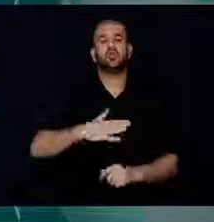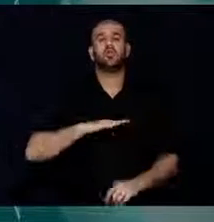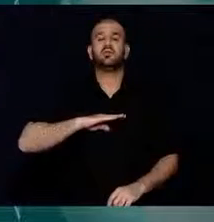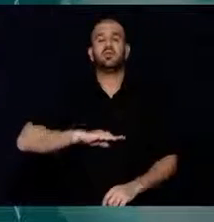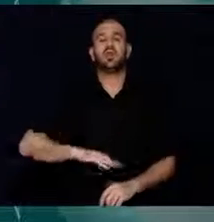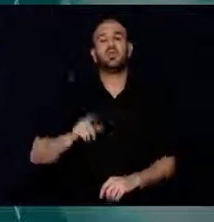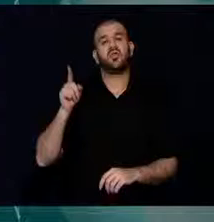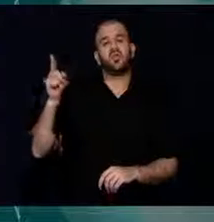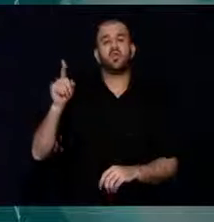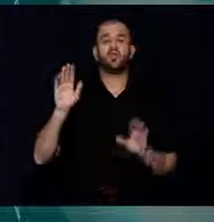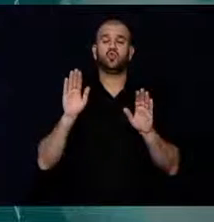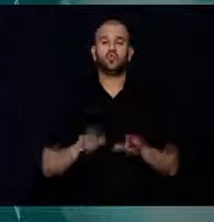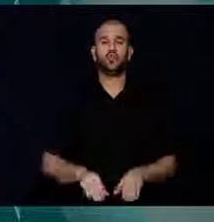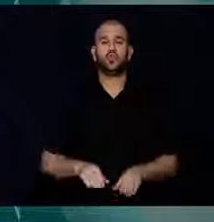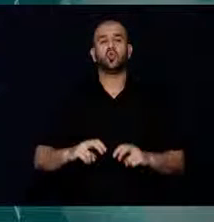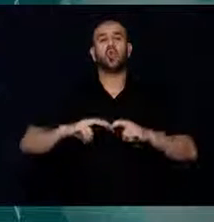ediyor.